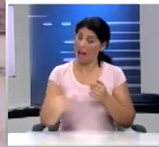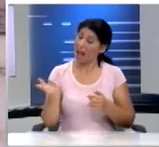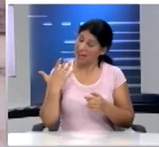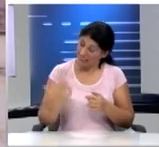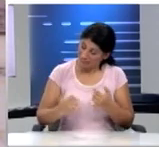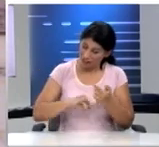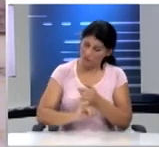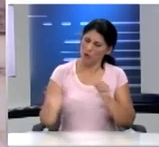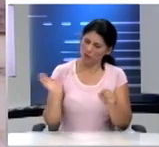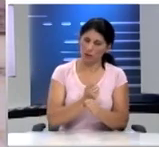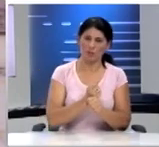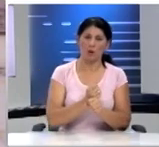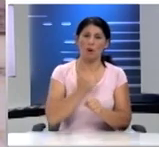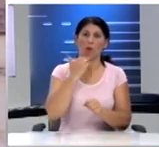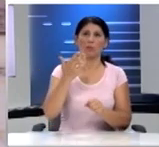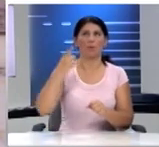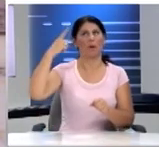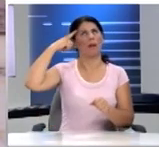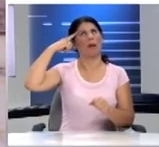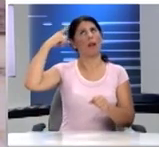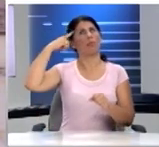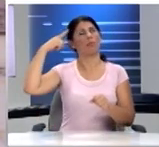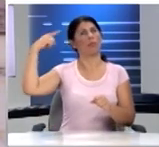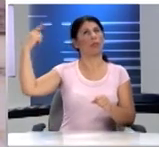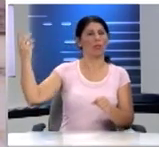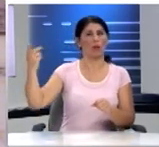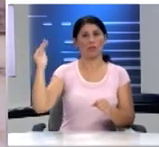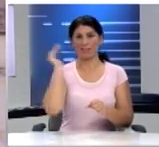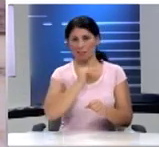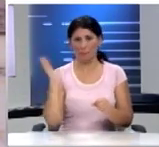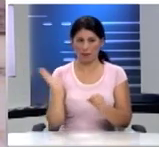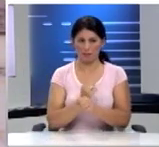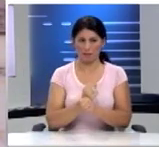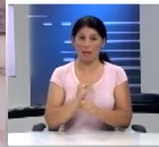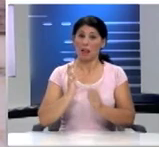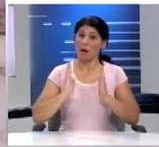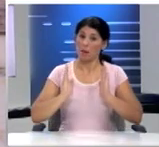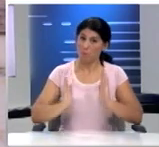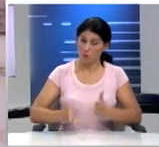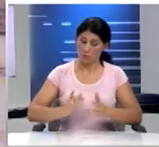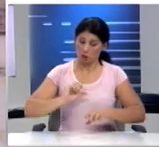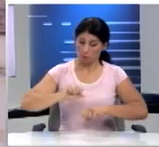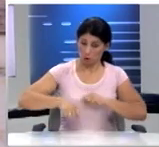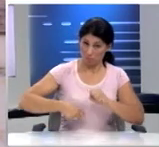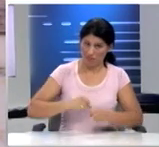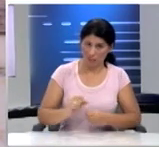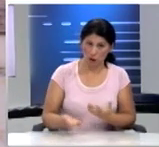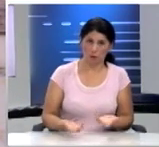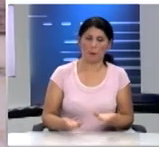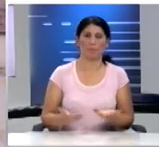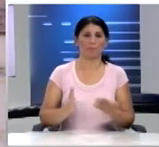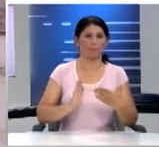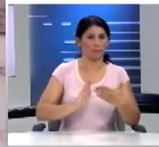ούτε μπορεί ιδεωδώς αυτό σύντομα να επιτευχθεί αλλά μπορούμε να το παλέψουμε να